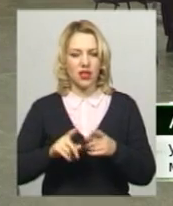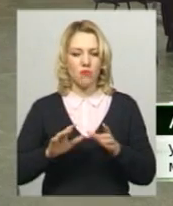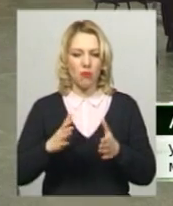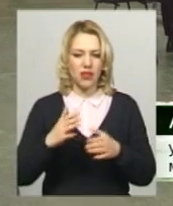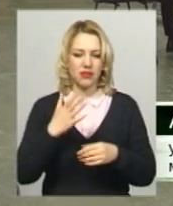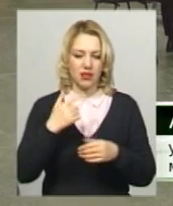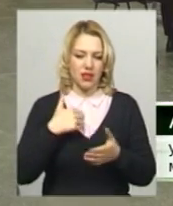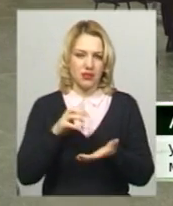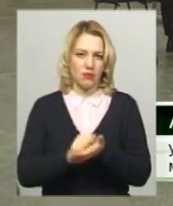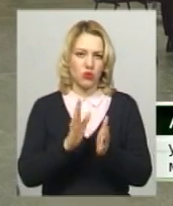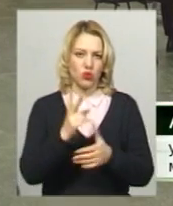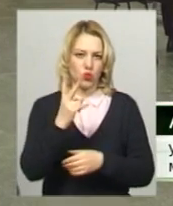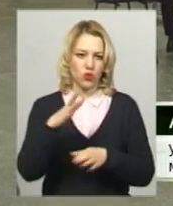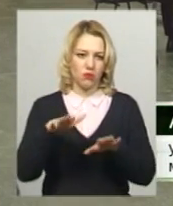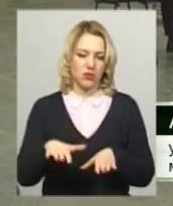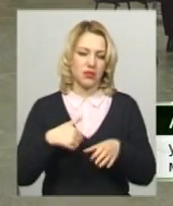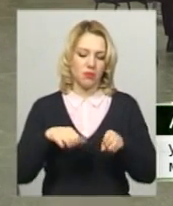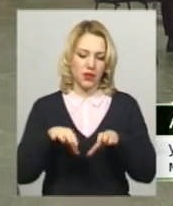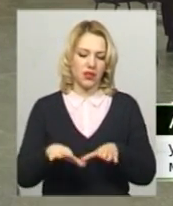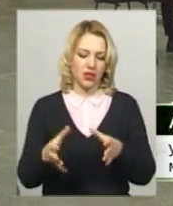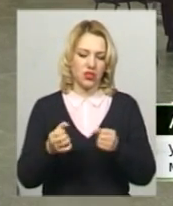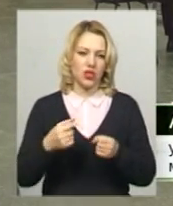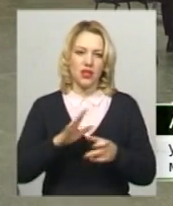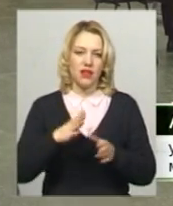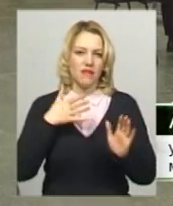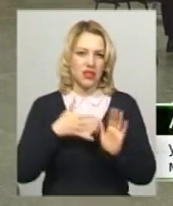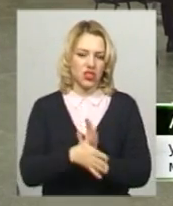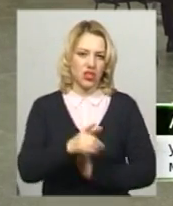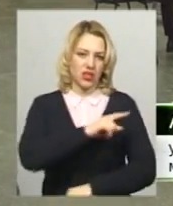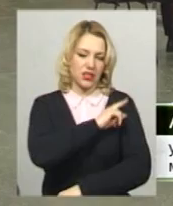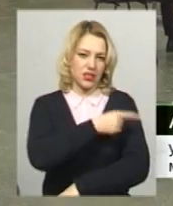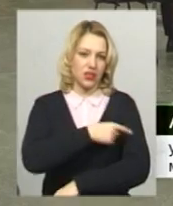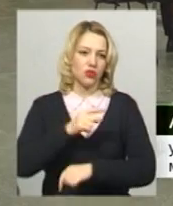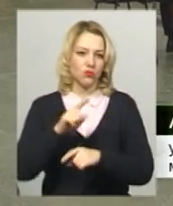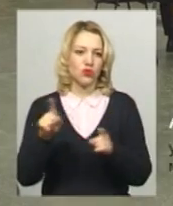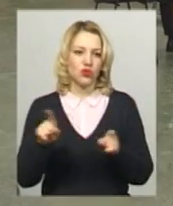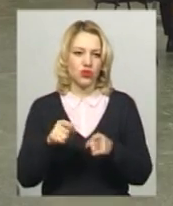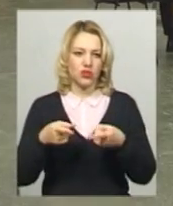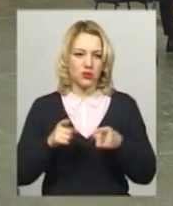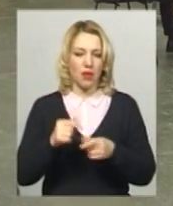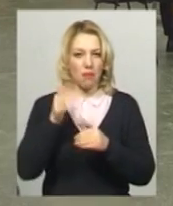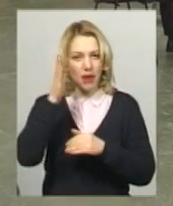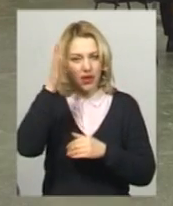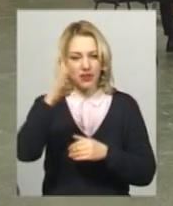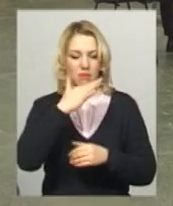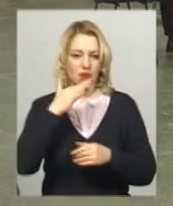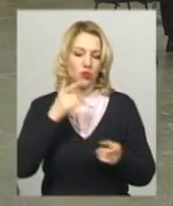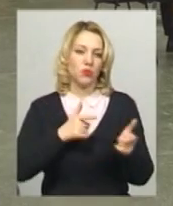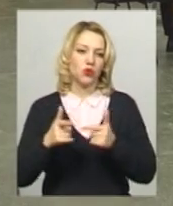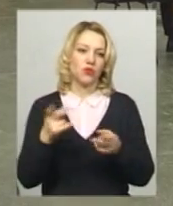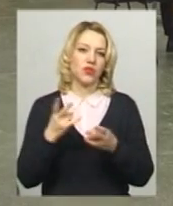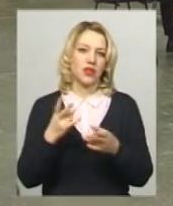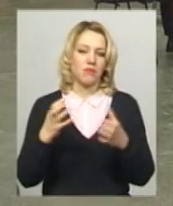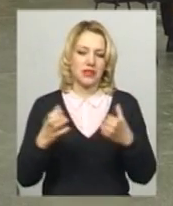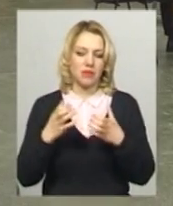займу друге місце, ми прийняли рішення не витрачати більше сил, тому що в спереді ще в нас багато підготовки і потрібно